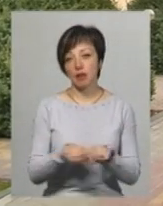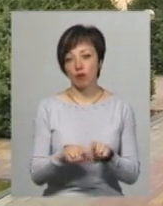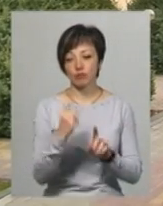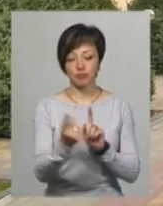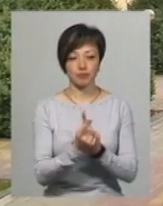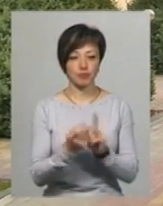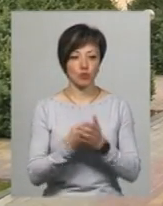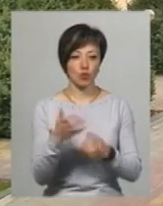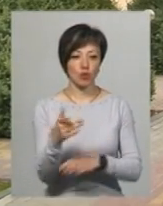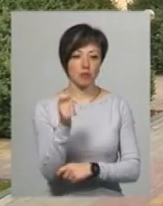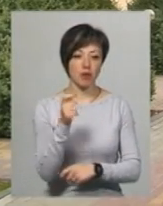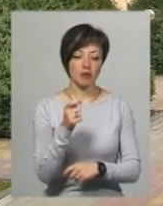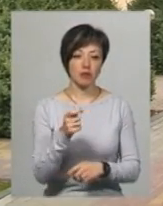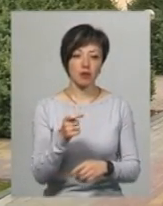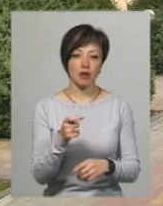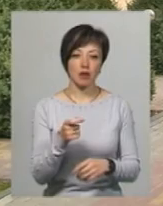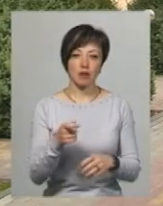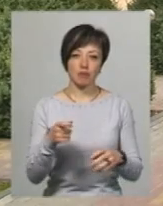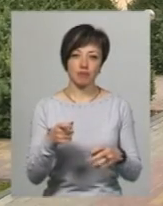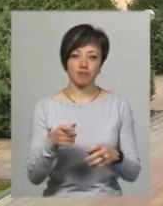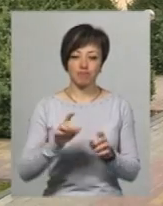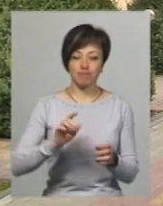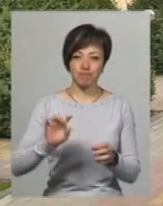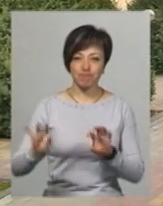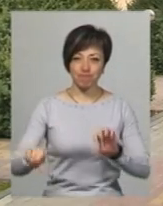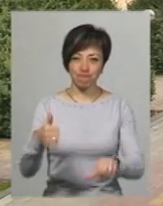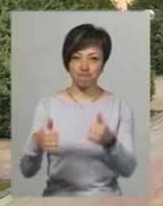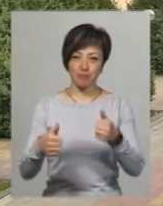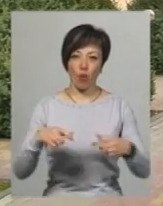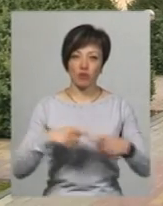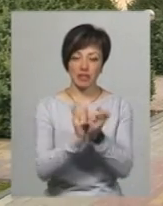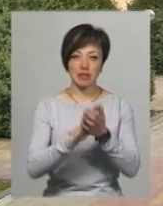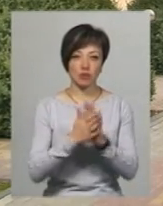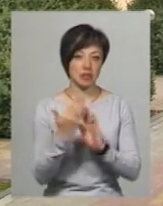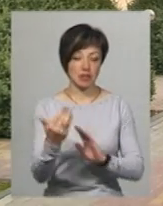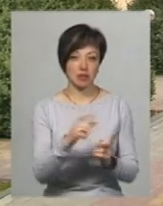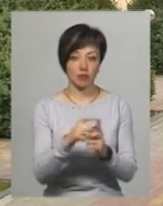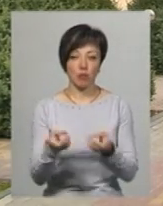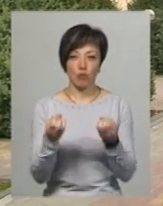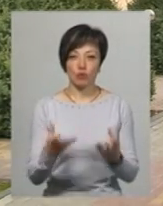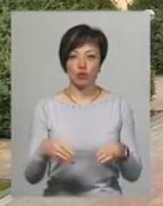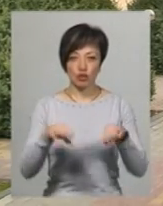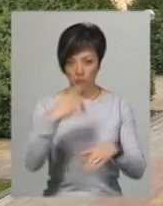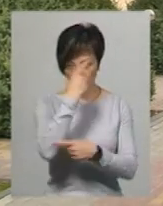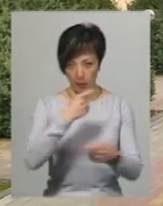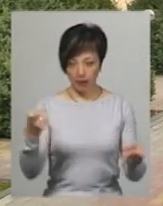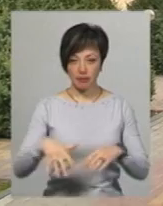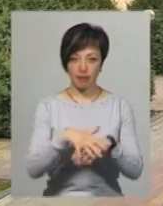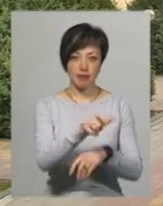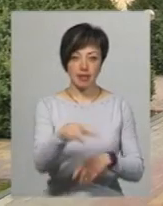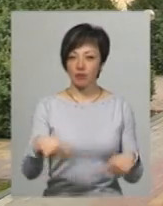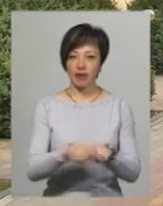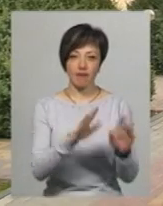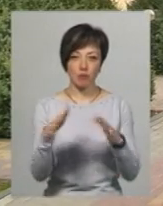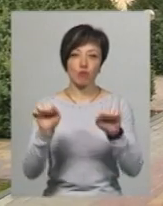підходили до рибалок-любителів, провокували конфліктні ситуації. Це так, знаєте, з їхніх слів, ми просто рішили попередити населенню, що